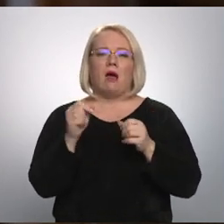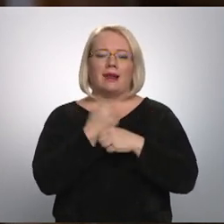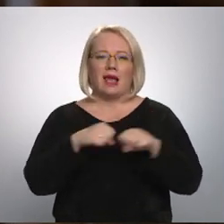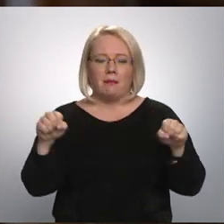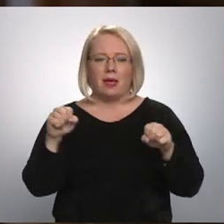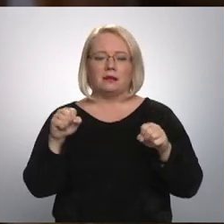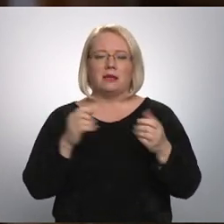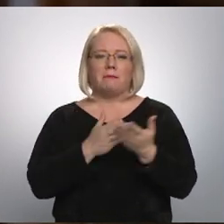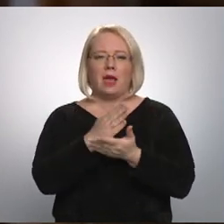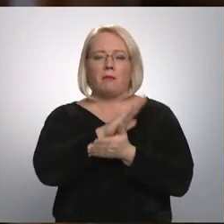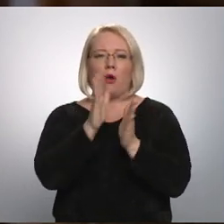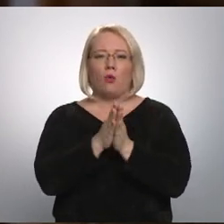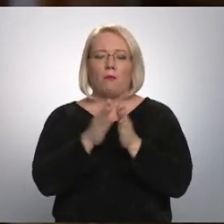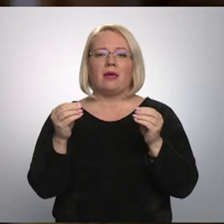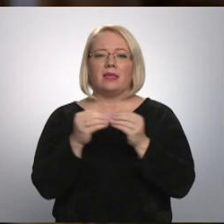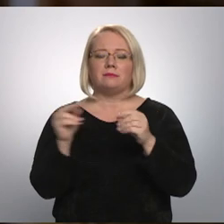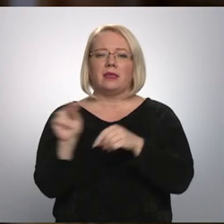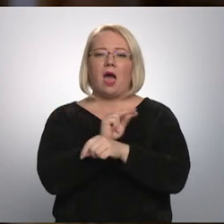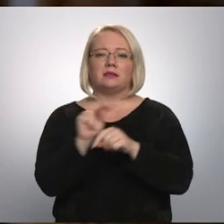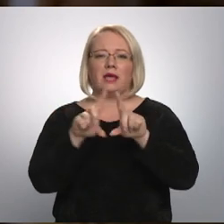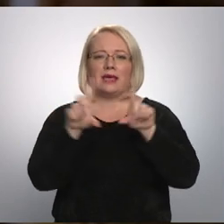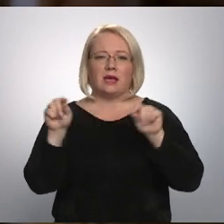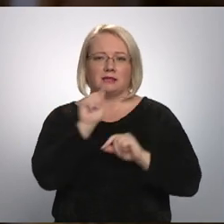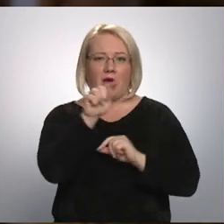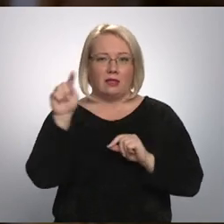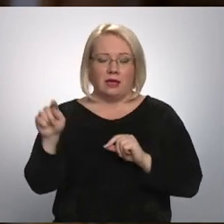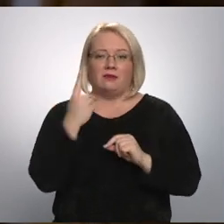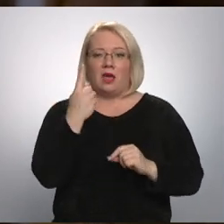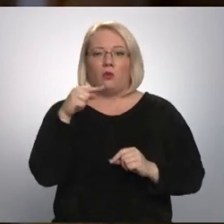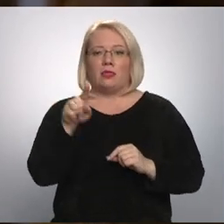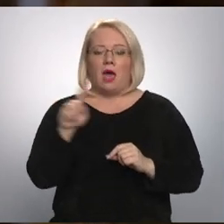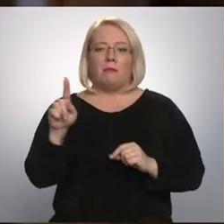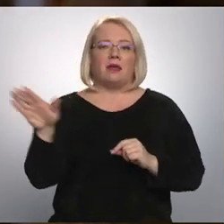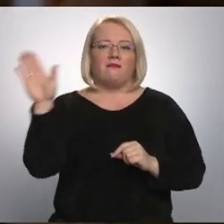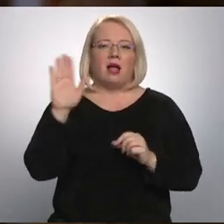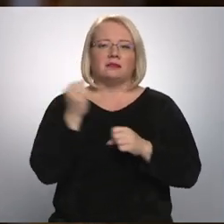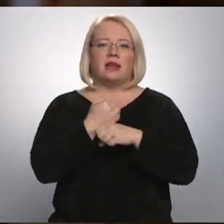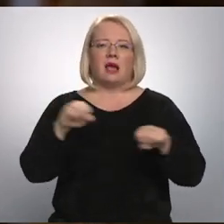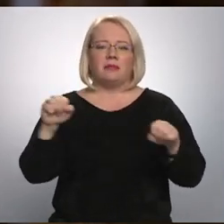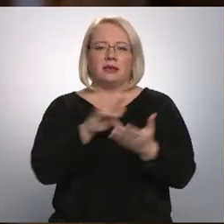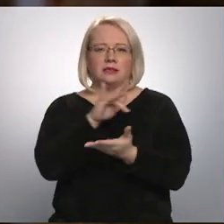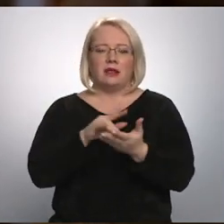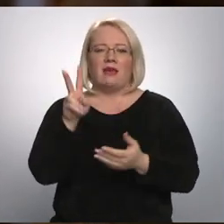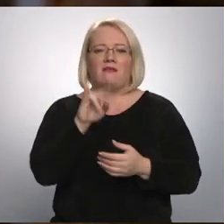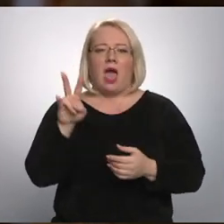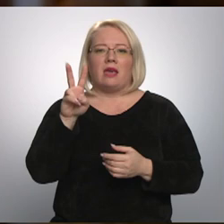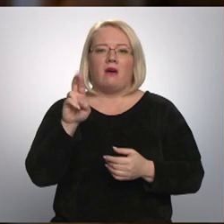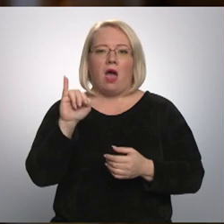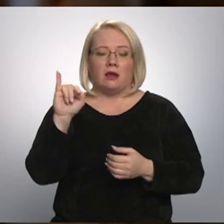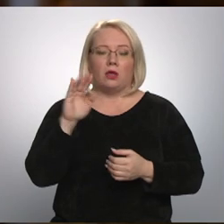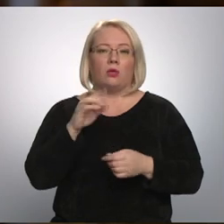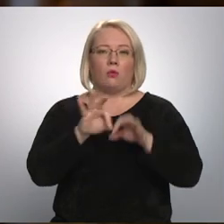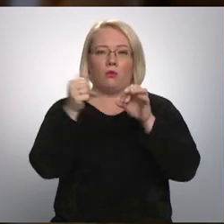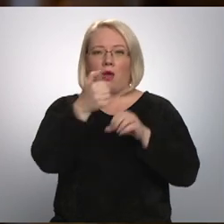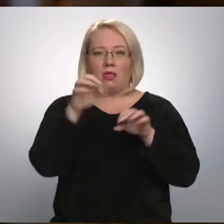pieejama kopumā desmit ārsniecības iestādēs. Viena no tām ir Nacionālais rehabilitācijas centrs Vaivari. Kopš gada